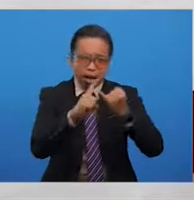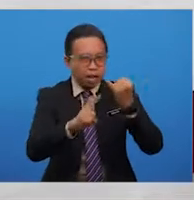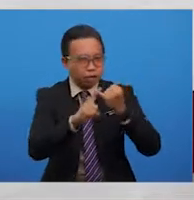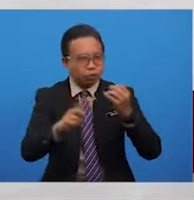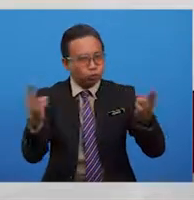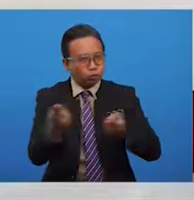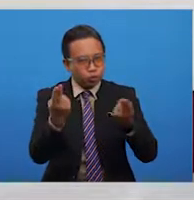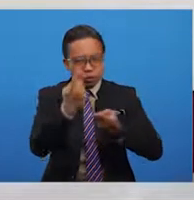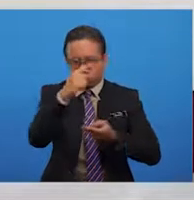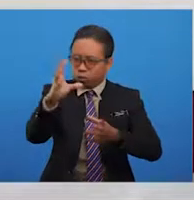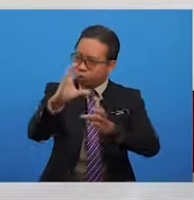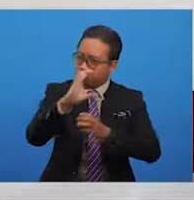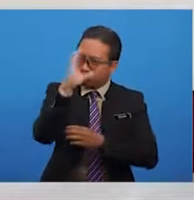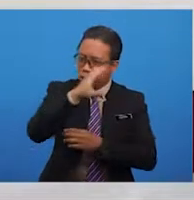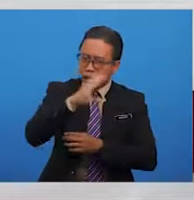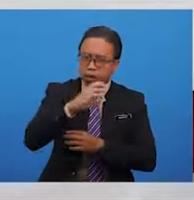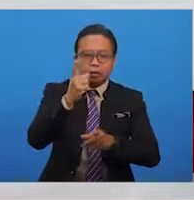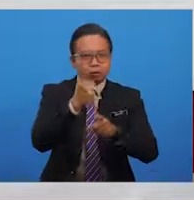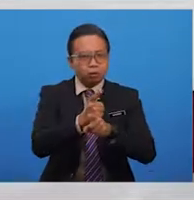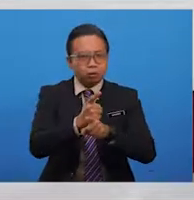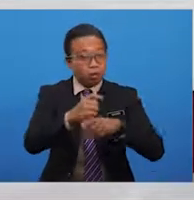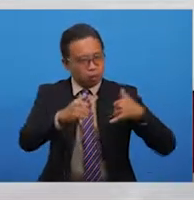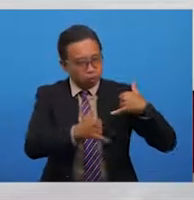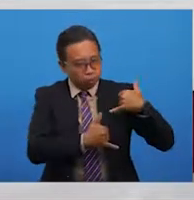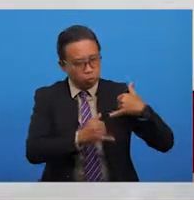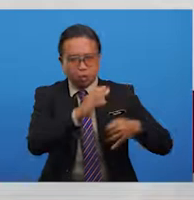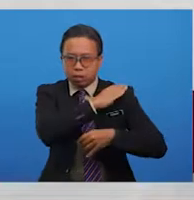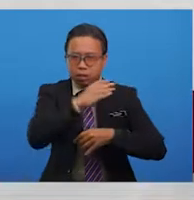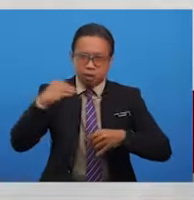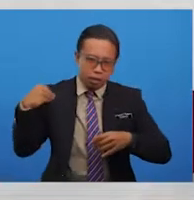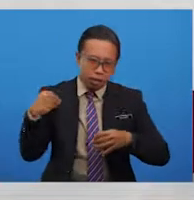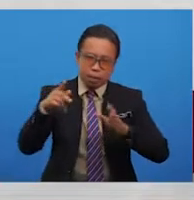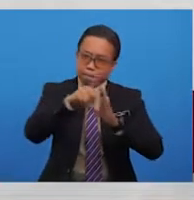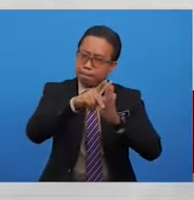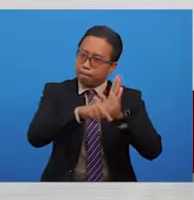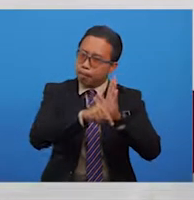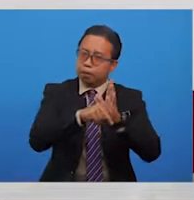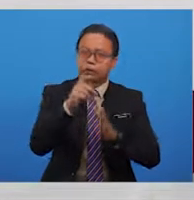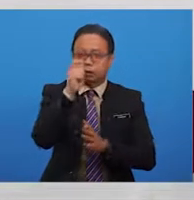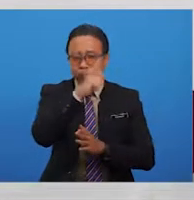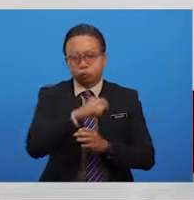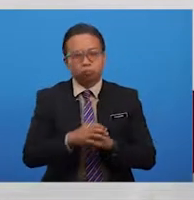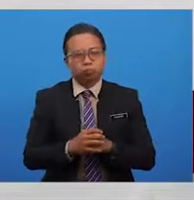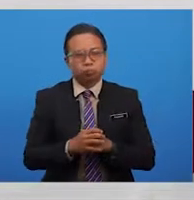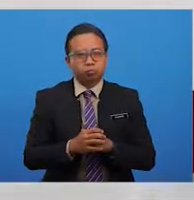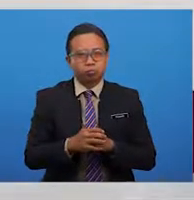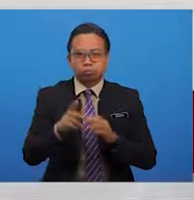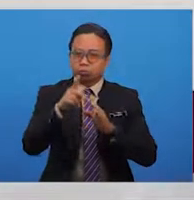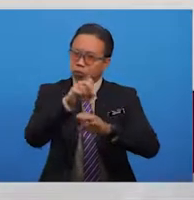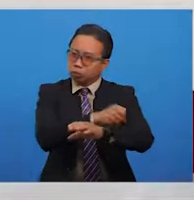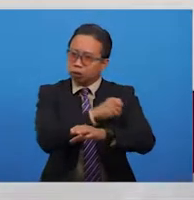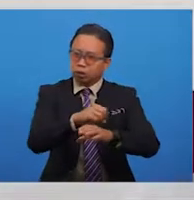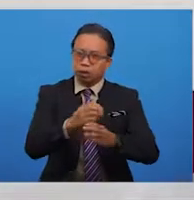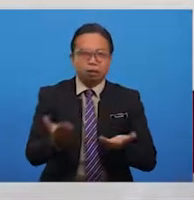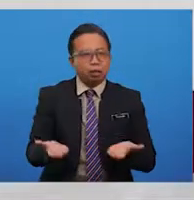mencari kebenaran tentang pahlawan dan pengkhianat. Penyajak tidak mahu menyanjung tuah sebagai